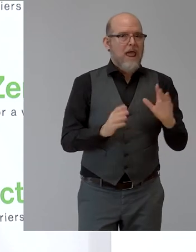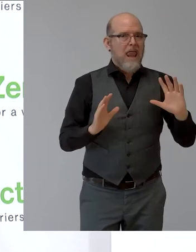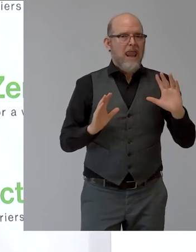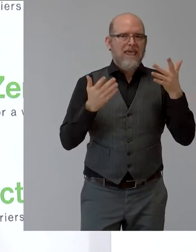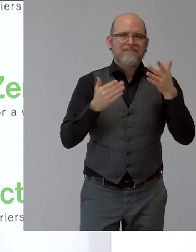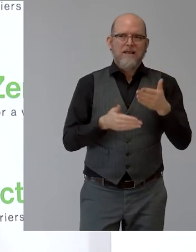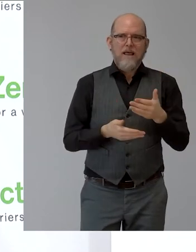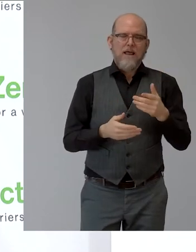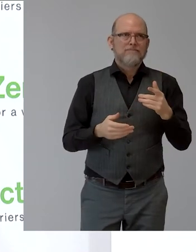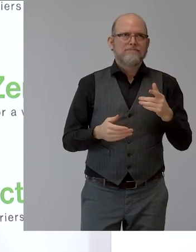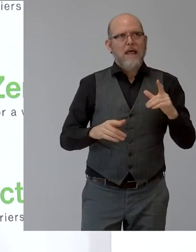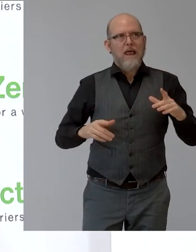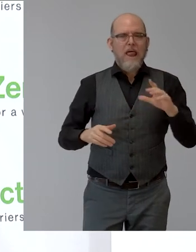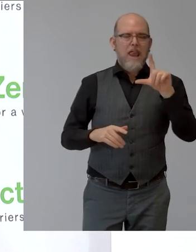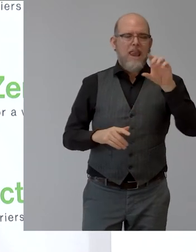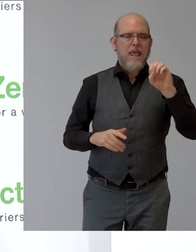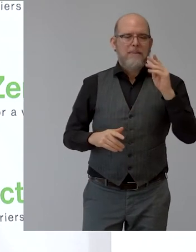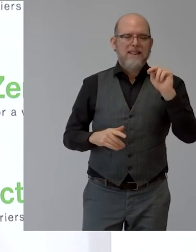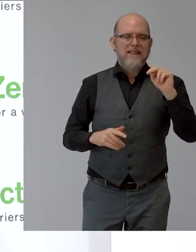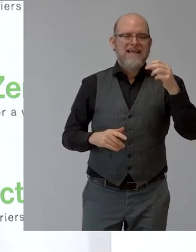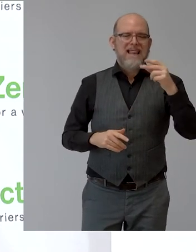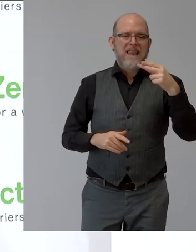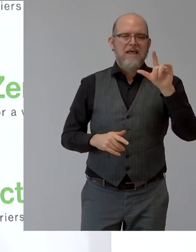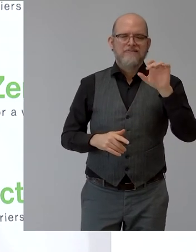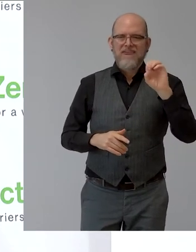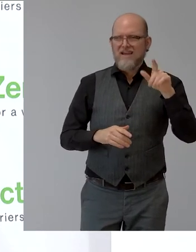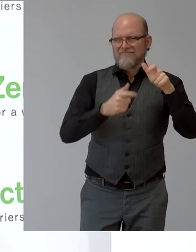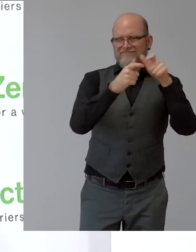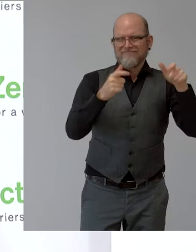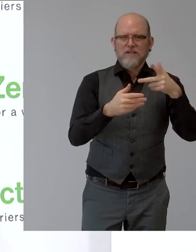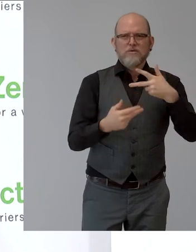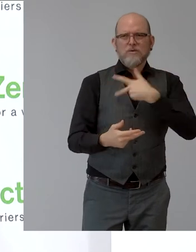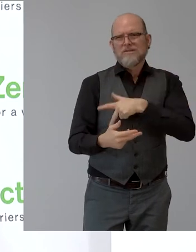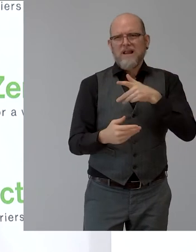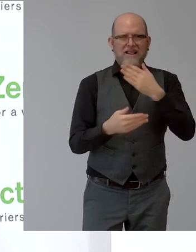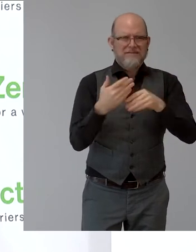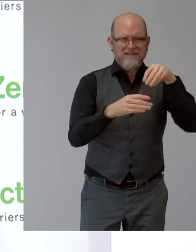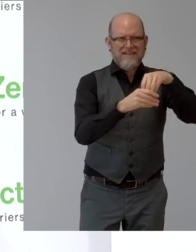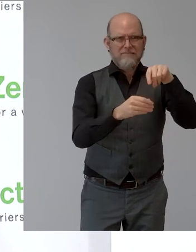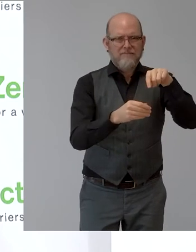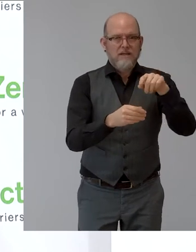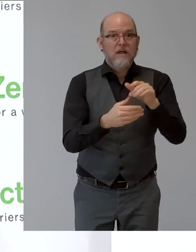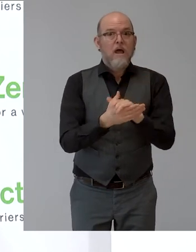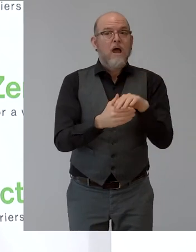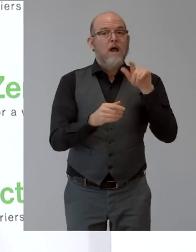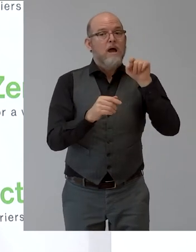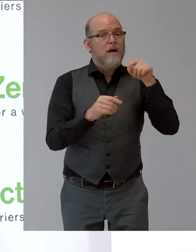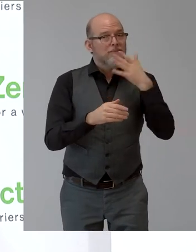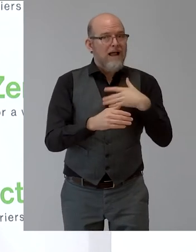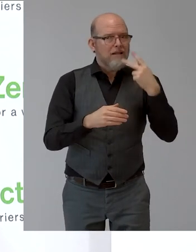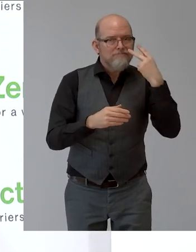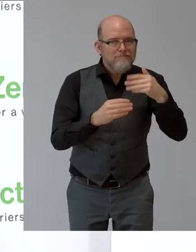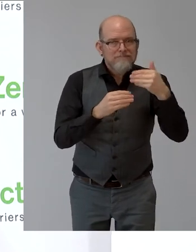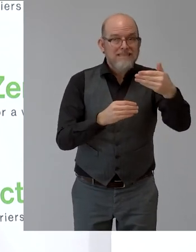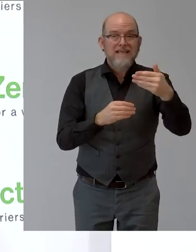vor. Man hat dann in weiterer Folge gleich im September neuerlich in dieser Runde zusammen, ist man zusammengetroffen, um die